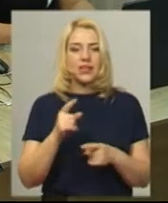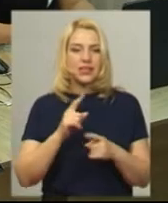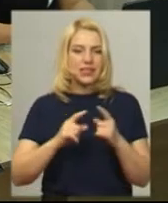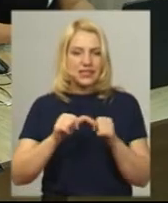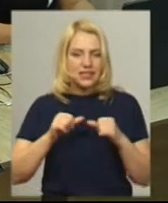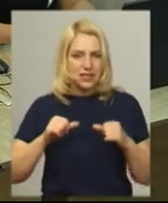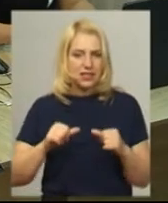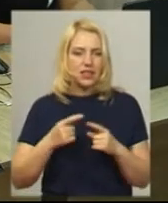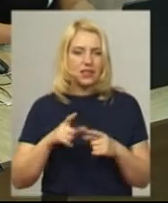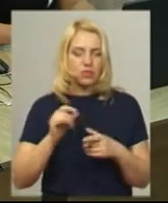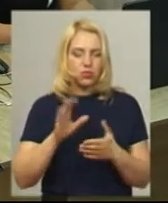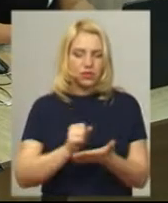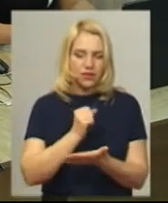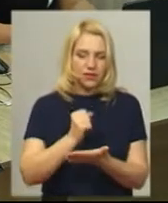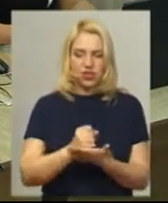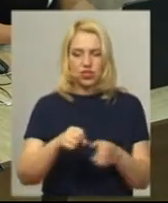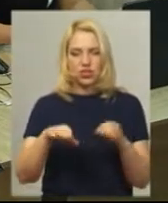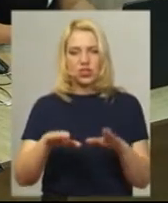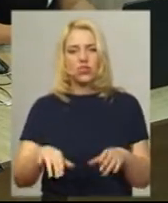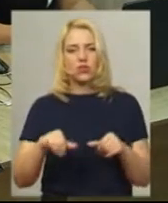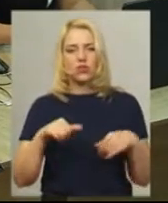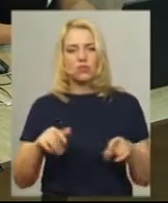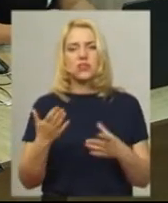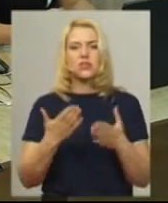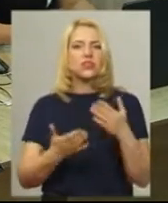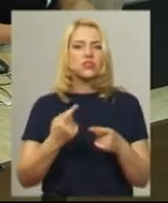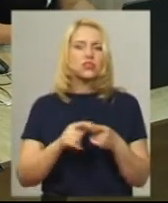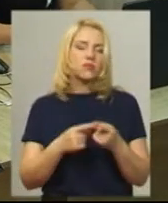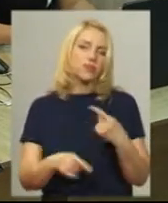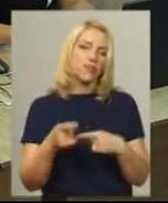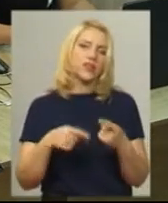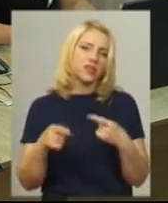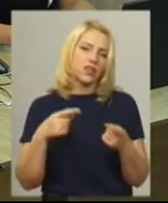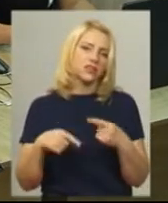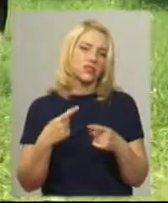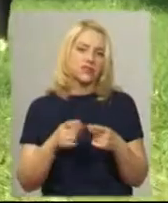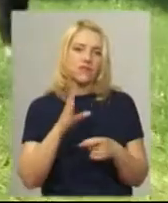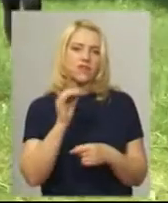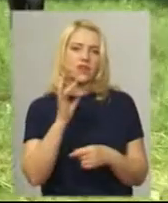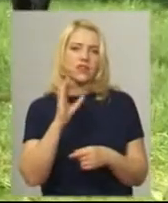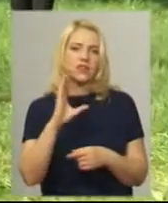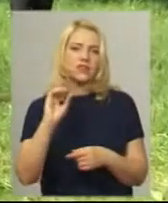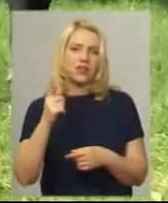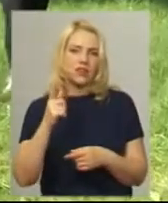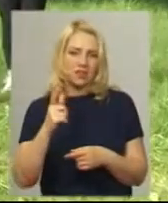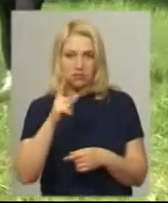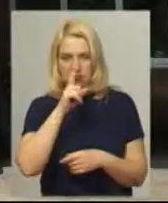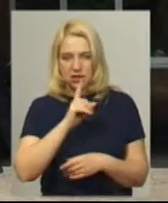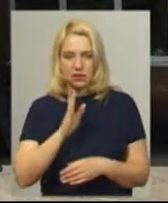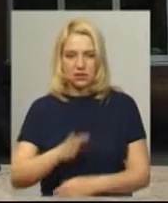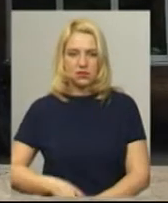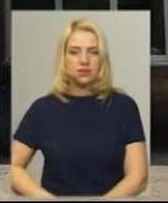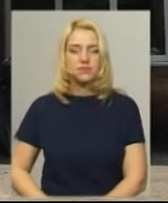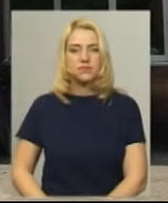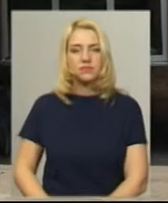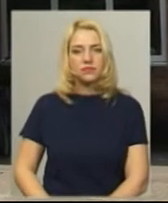конкурсної комісії. Тобто це десь, якщо знову це все назад повертати, це десь вересень місяць. Світлана Поробок, Олександр Горішевський,